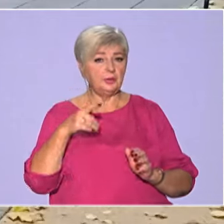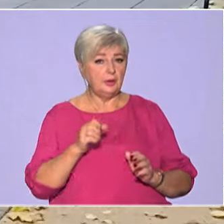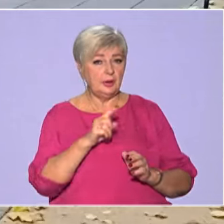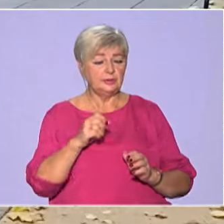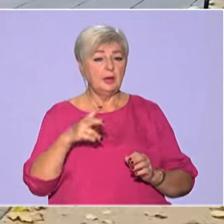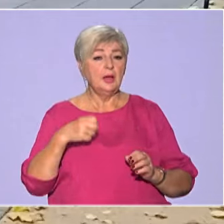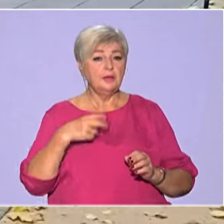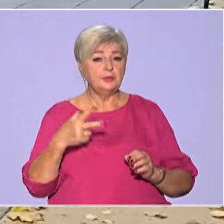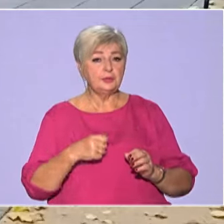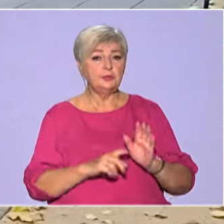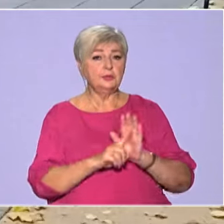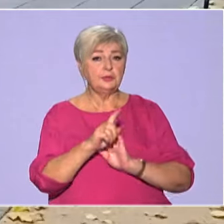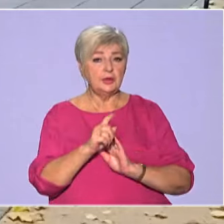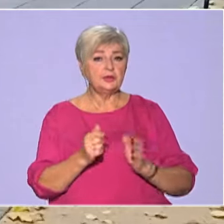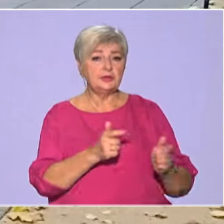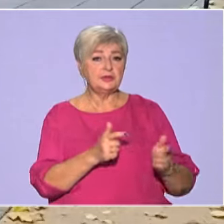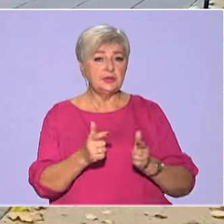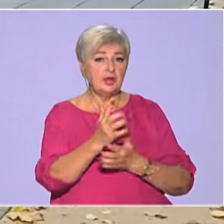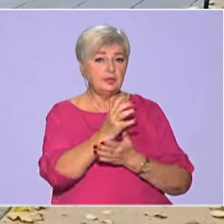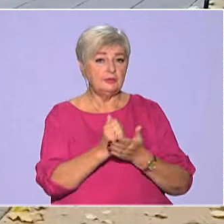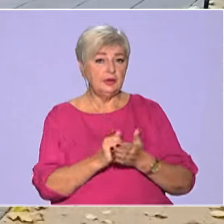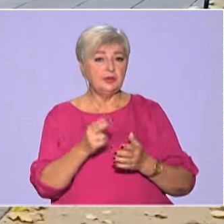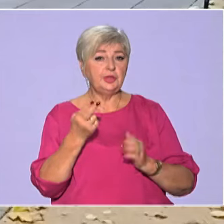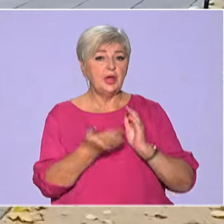французи почали масово заготовляти дрова.